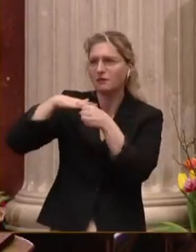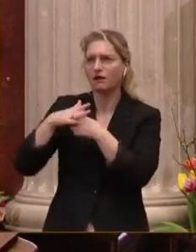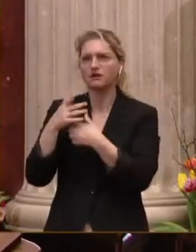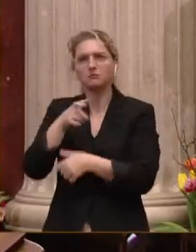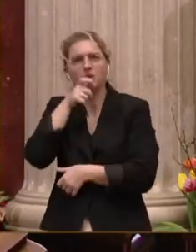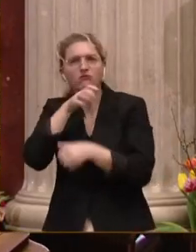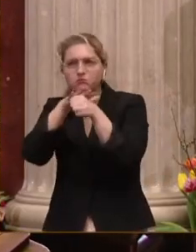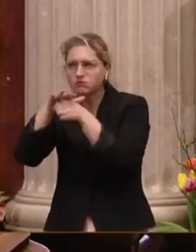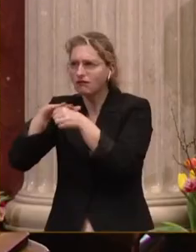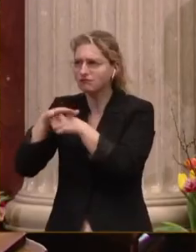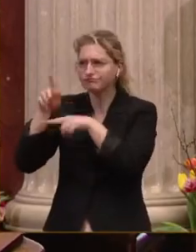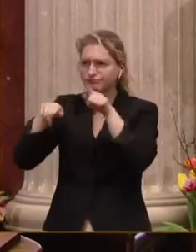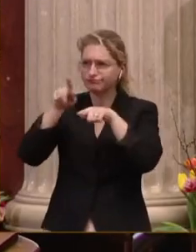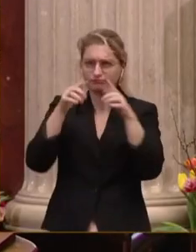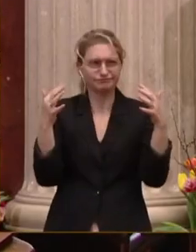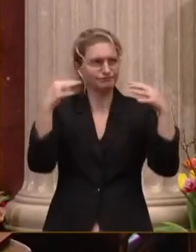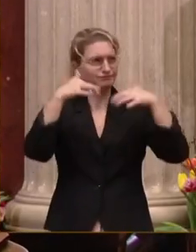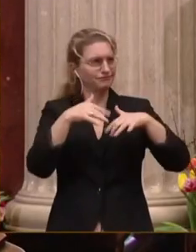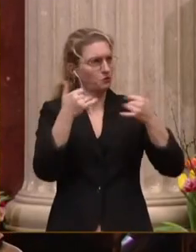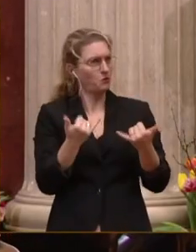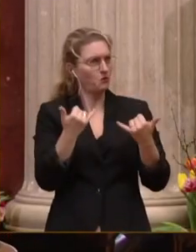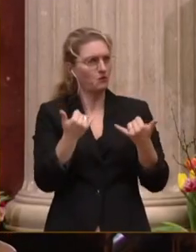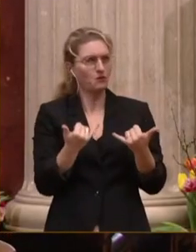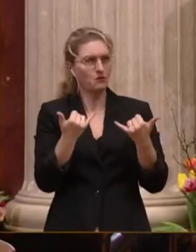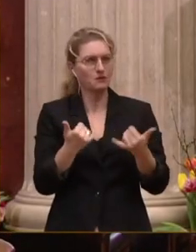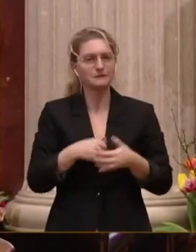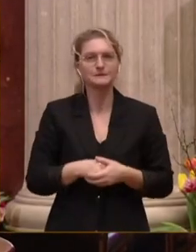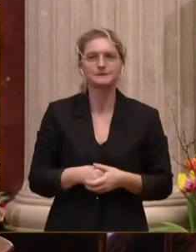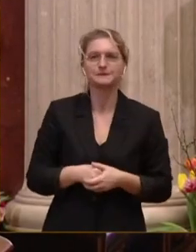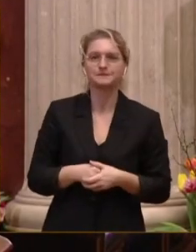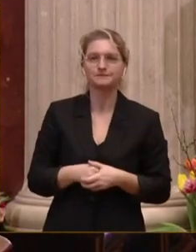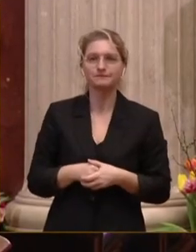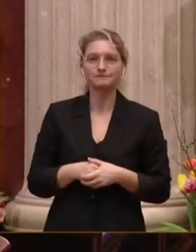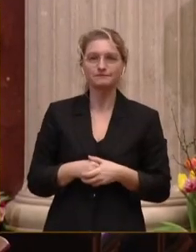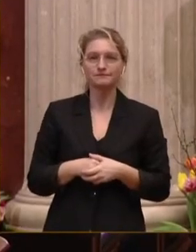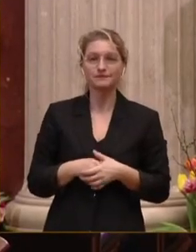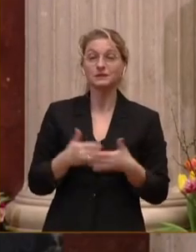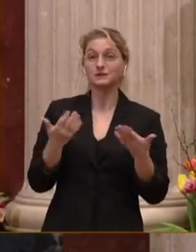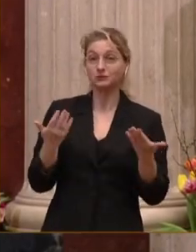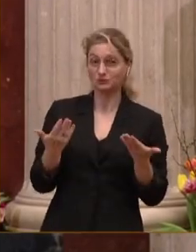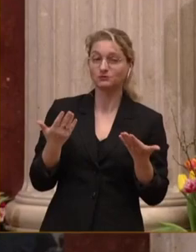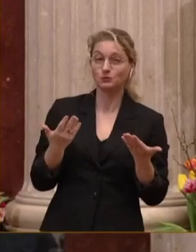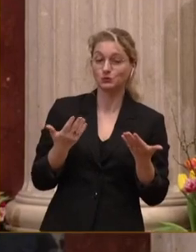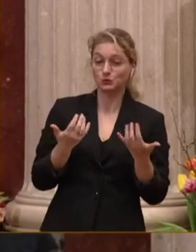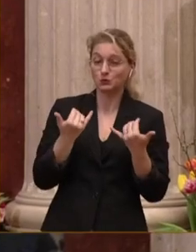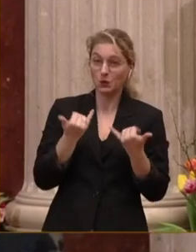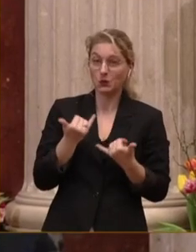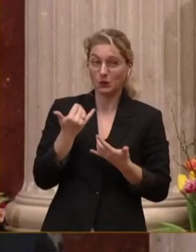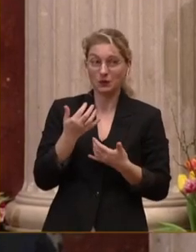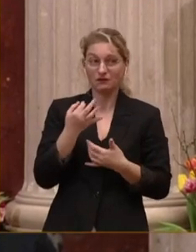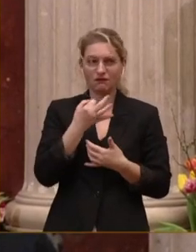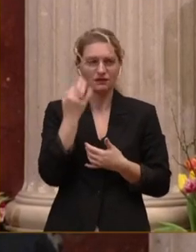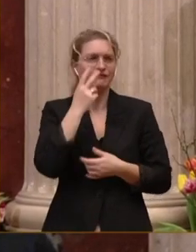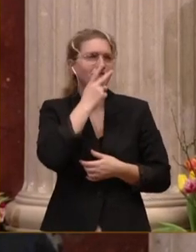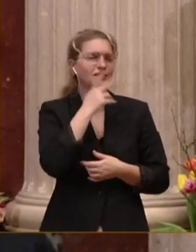hier in diesem historischen Sitzungssaal anwesend. Und der Natur des heutigen Tages entsprechen natürlich viele